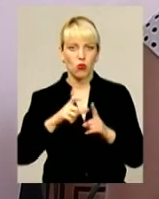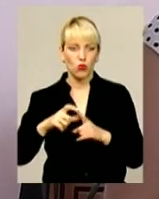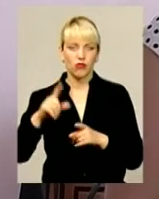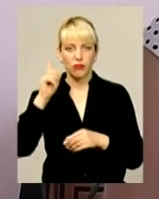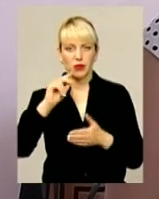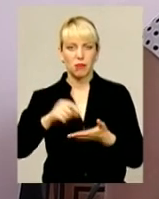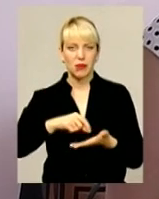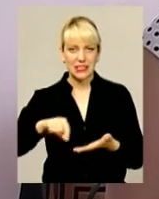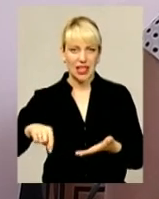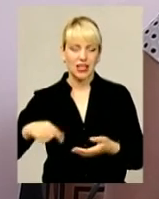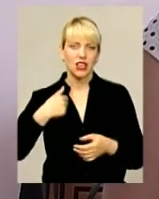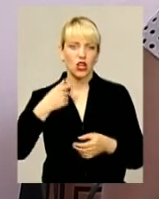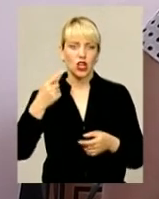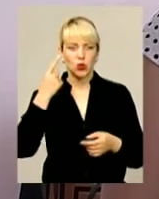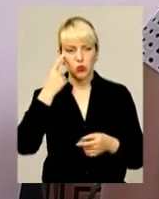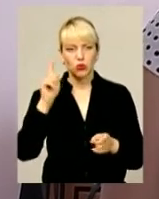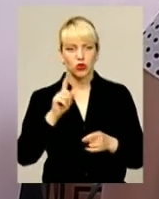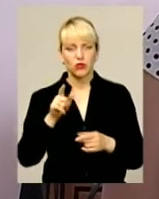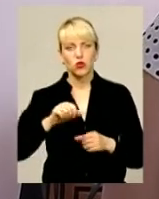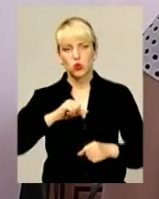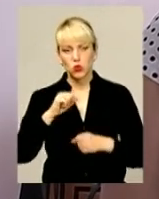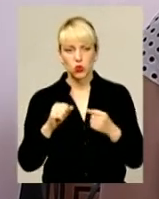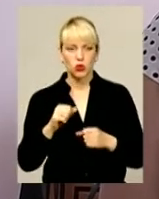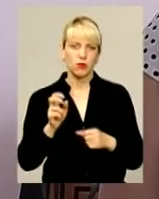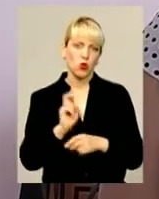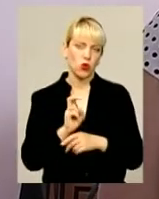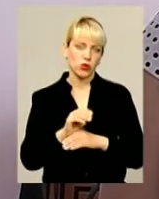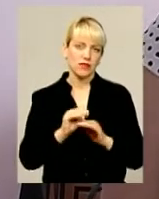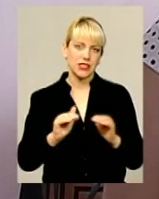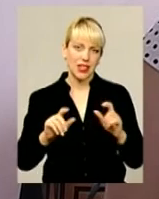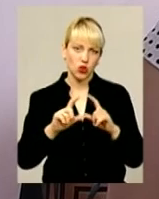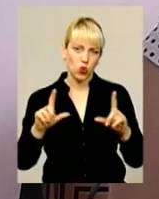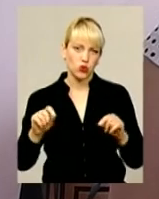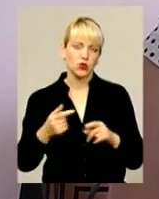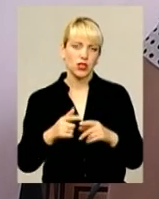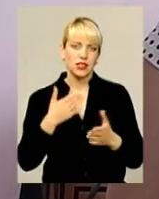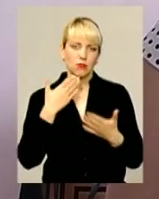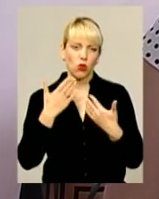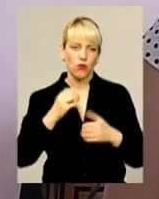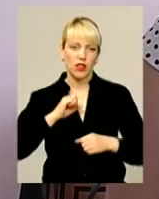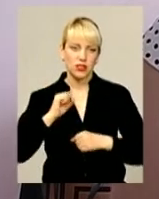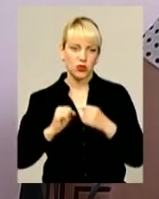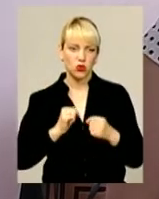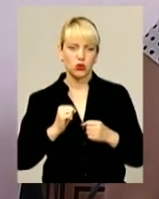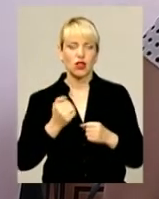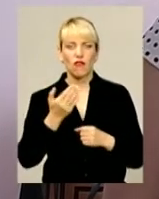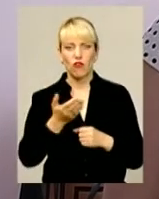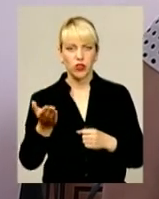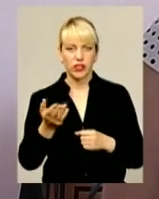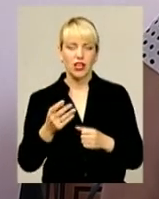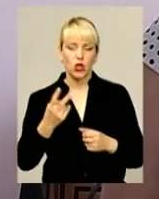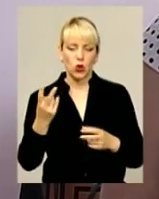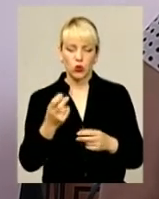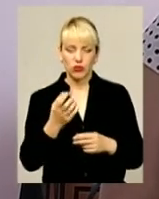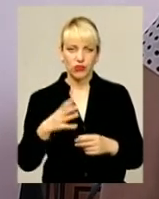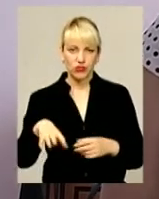вміє писати. І я думаю, що він з друзями, він ходив в садочок, спілкувався з друзями, вони йдуть друзі в